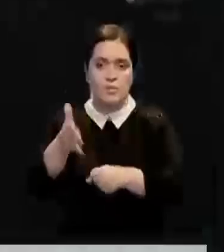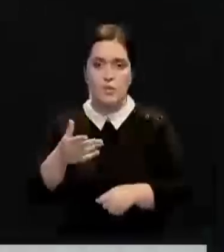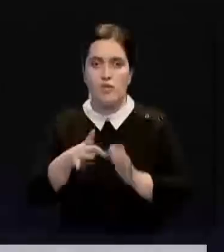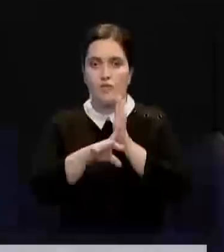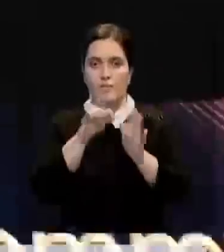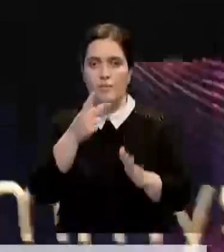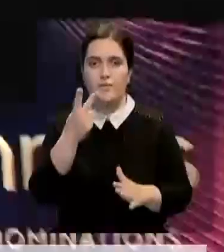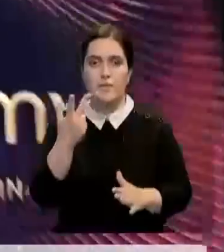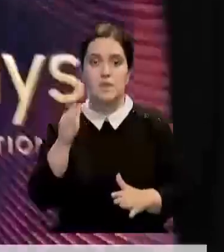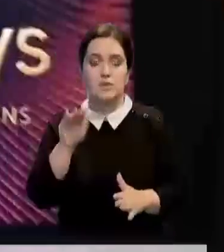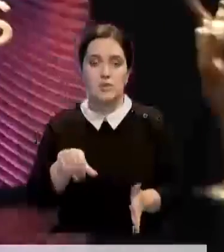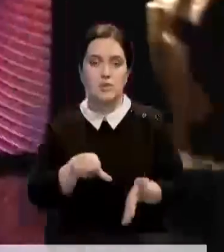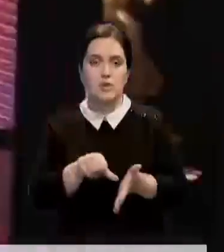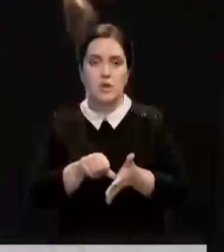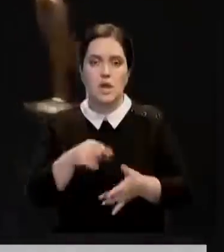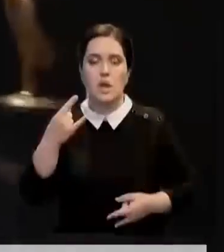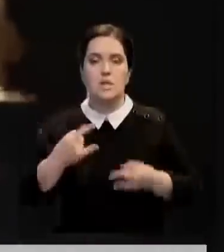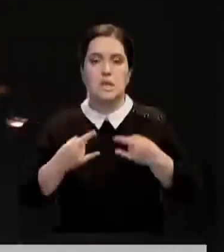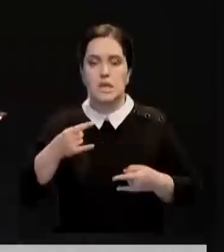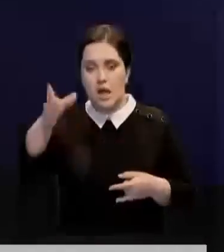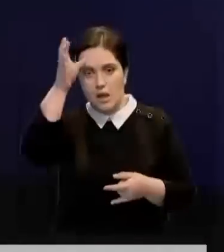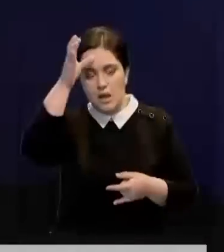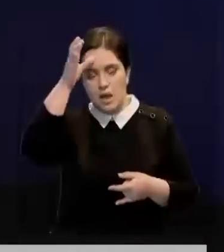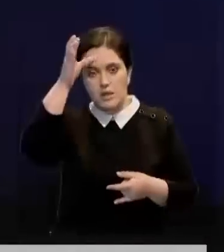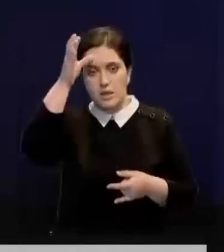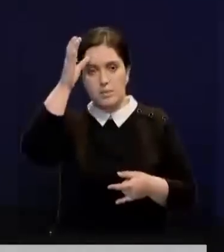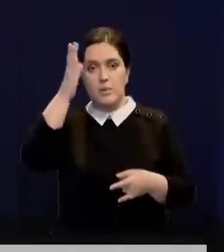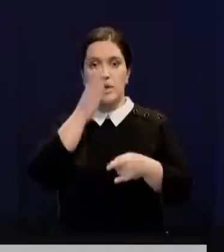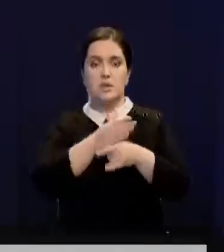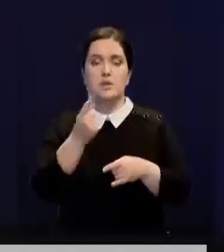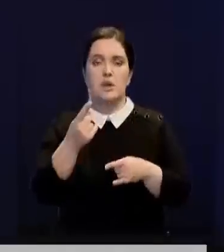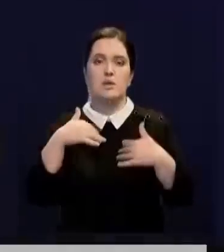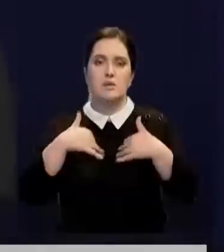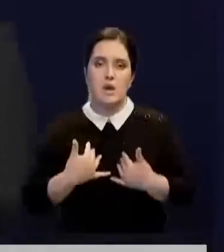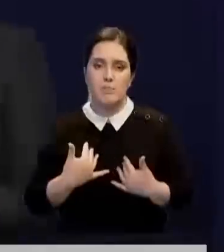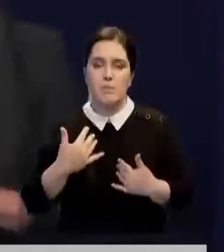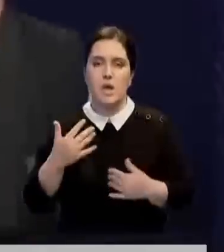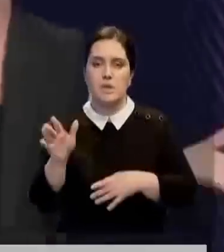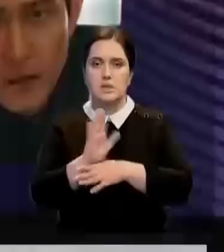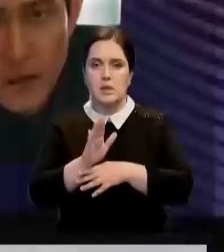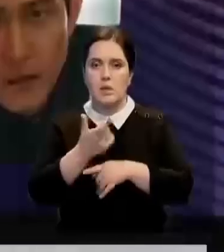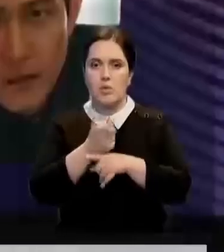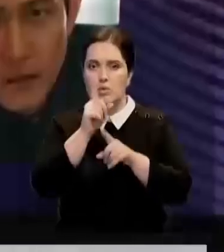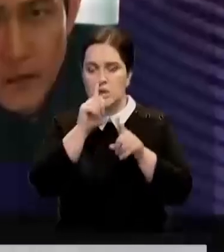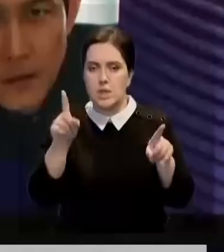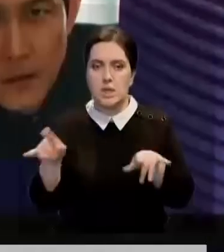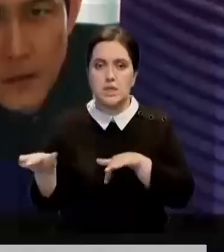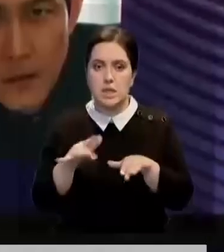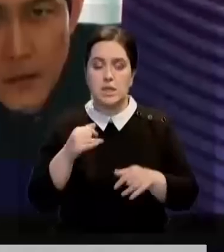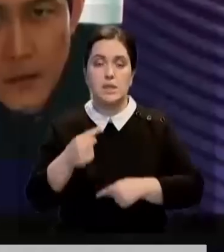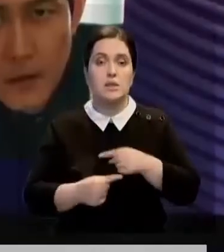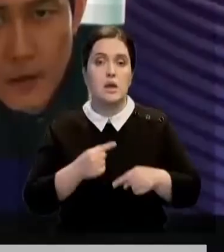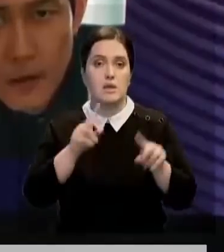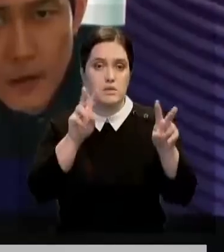23 тысяч членов телеакадемии. Среди фаворитов номинации «Драматический сериал» – «Очень странные дела» и «Наследники».